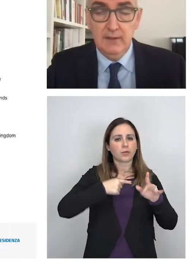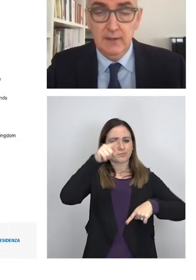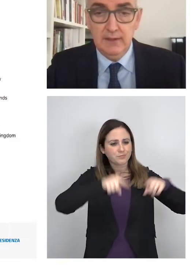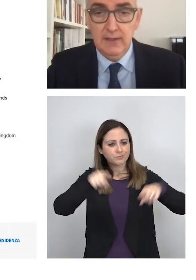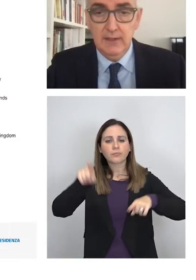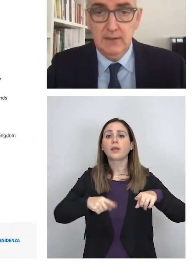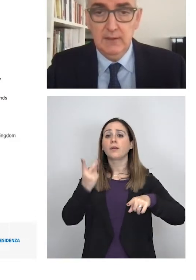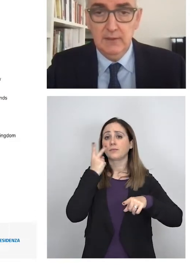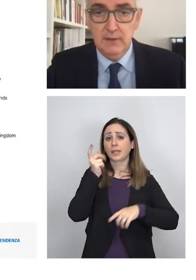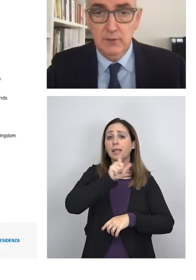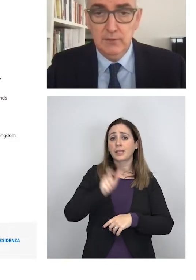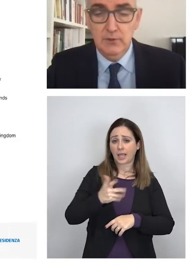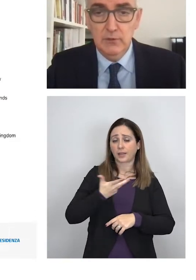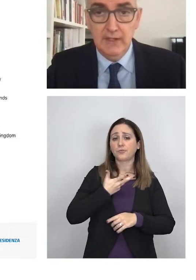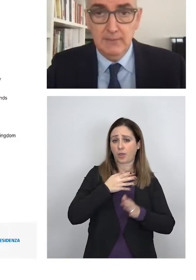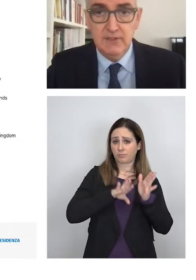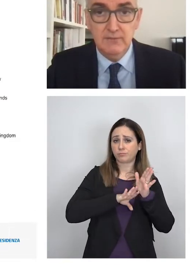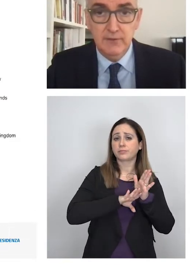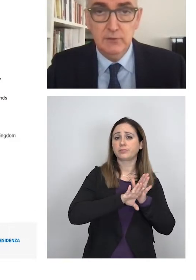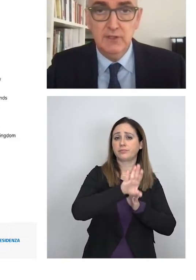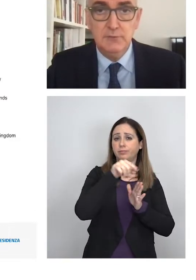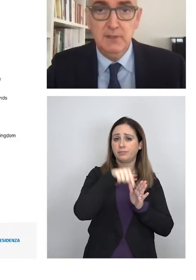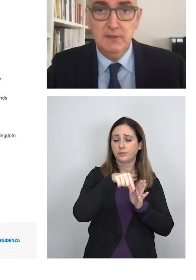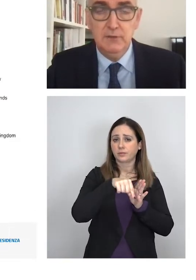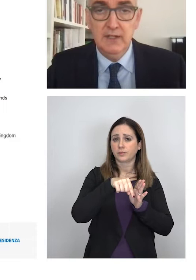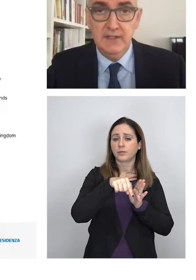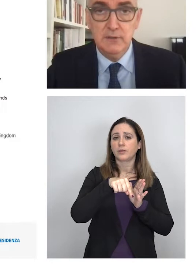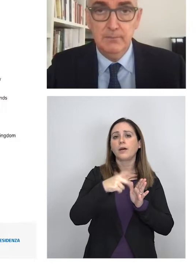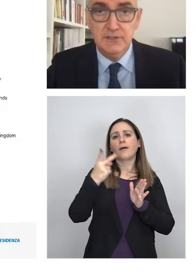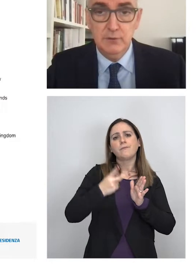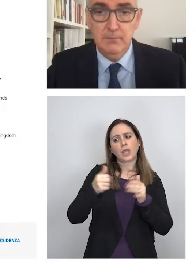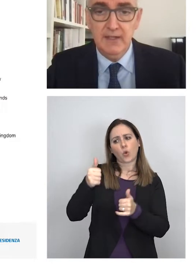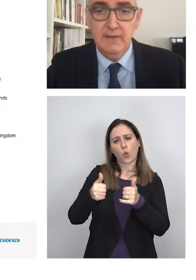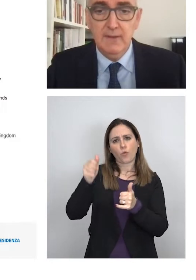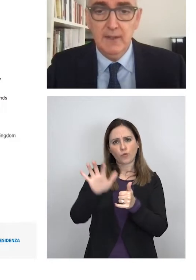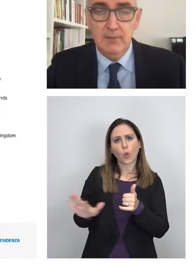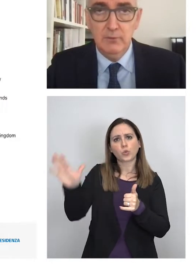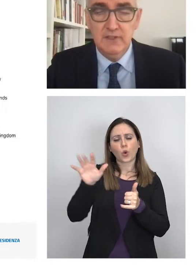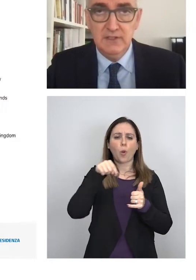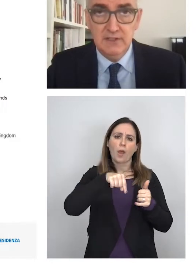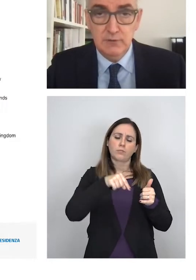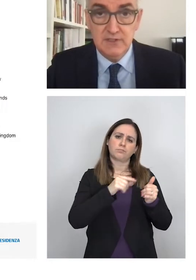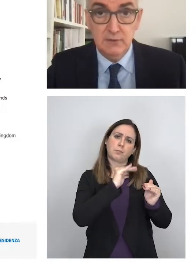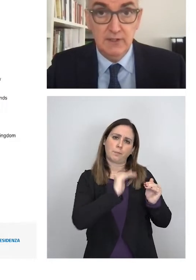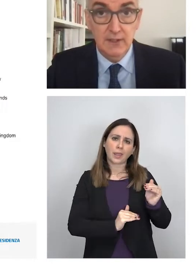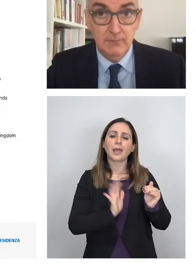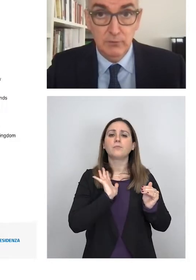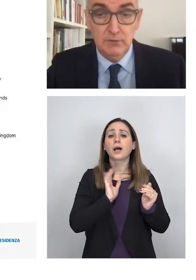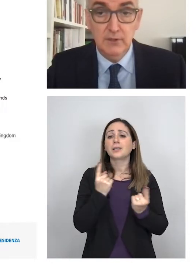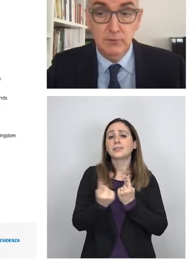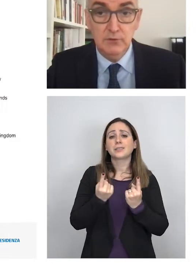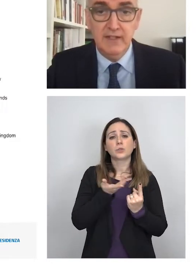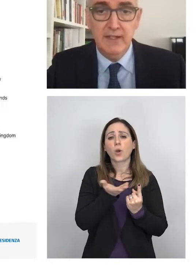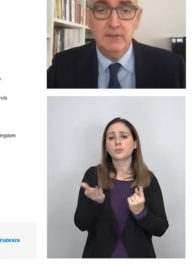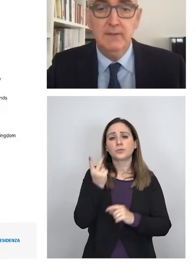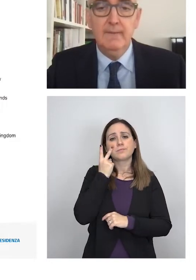che in qualche modo è ai limiti inferiori rispetto al resto dei paesi europei ma come vedete la situazione è